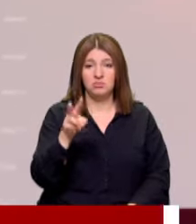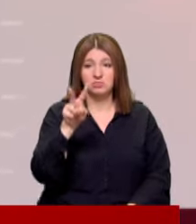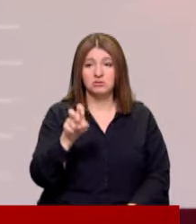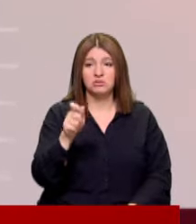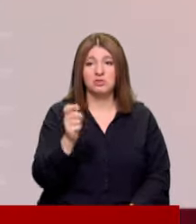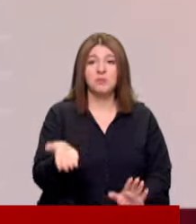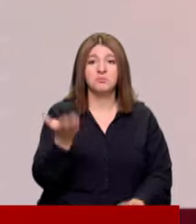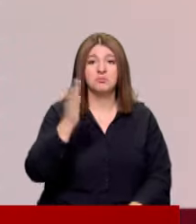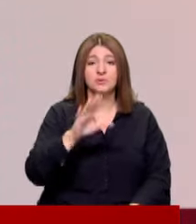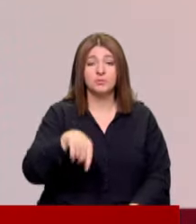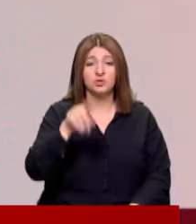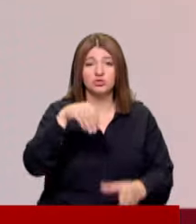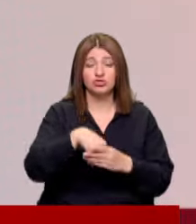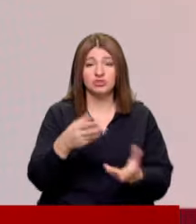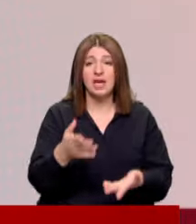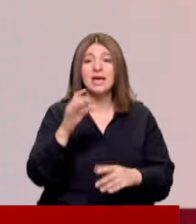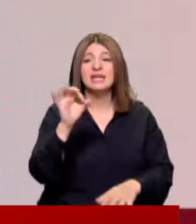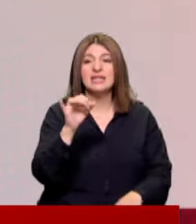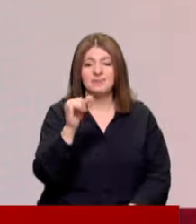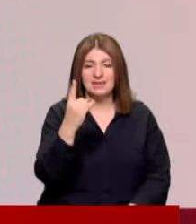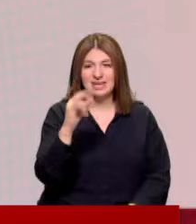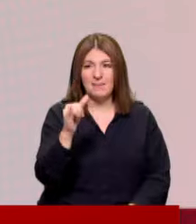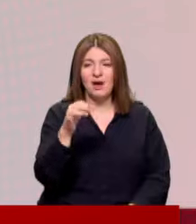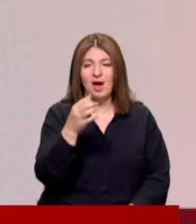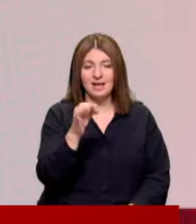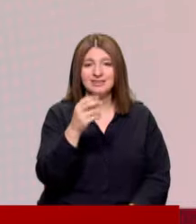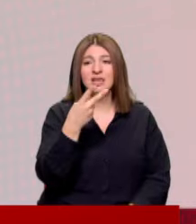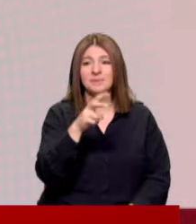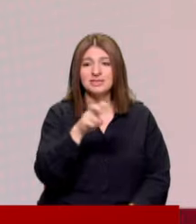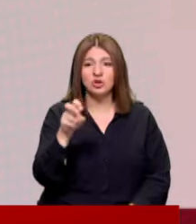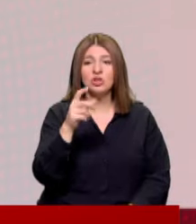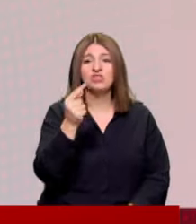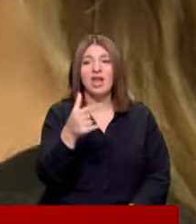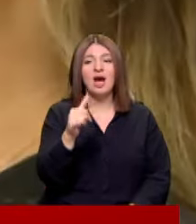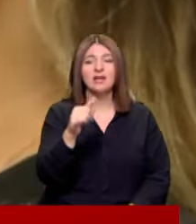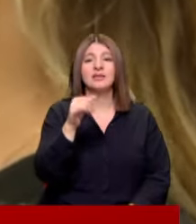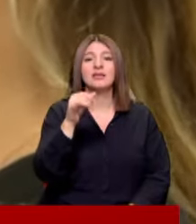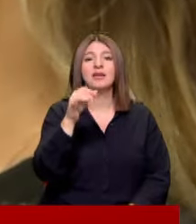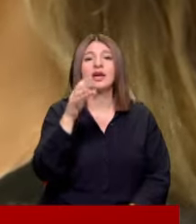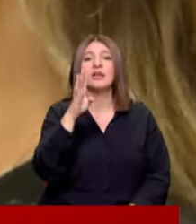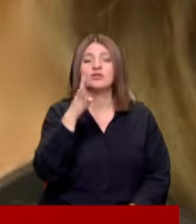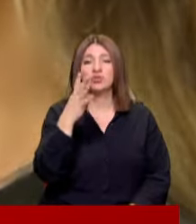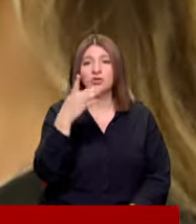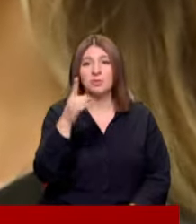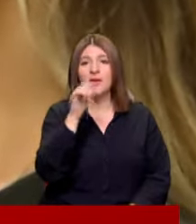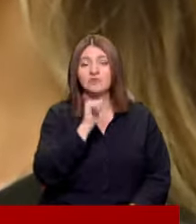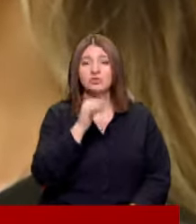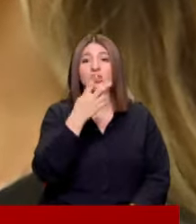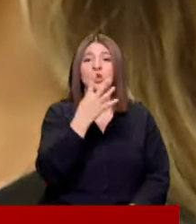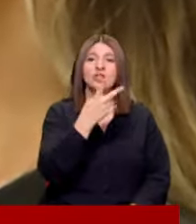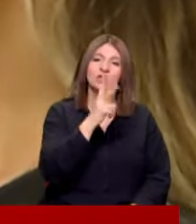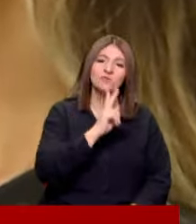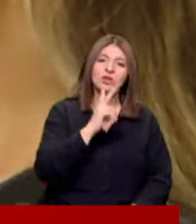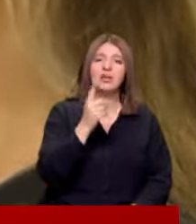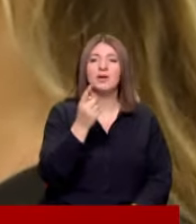38 lirayı geçti gün içinde Gram altın 2800 Çeyrek 4600 lirayı geçti Çeyrek 4-650 şu an 4-200'ler dedi